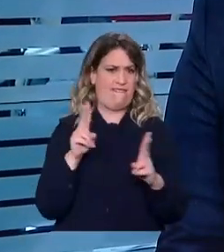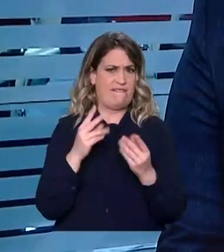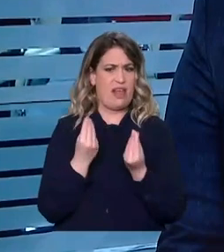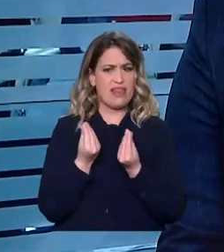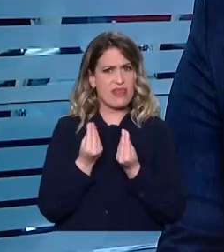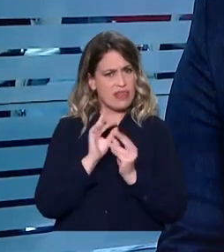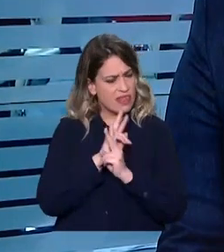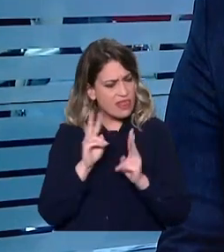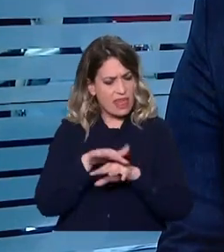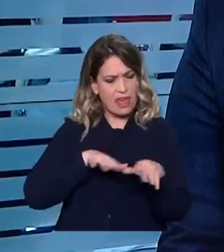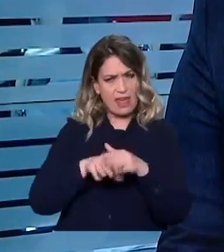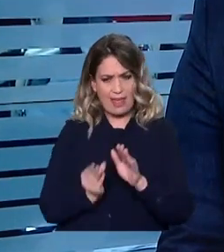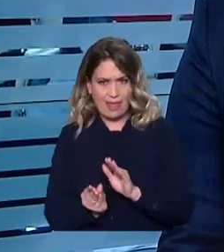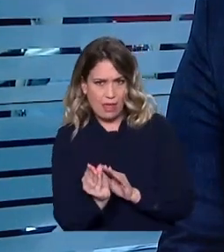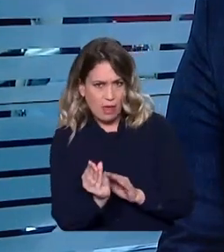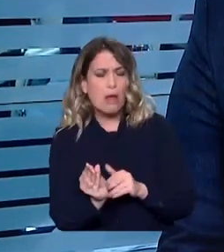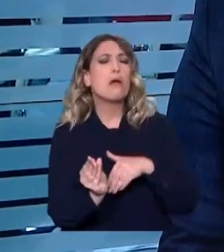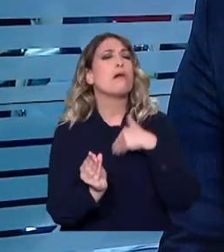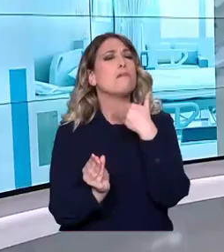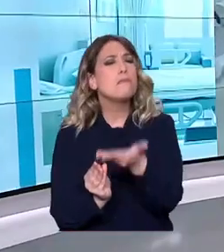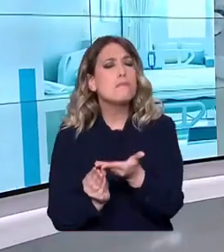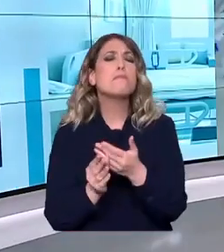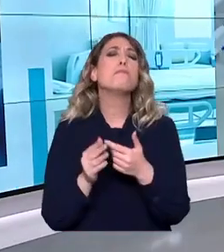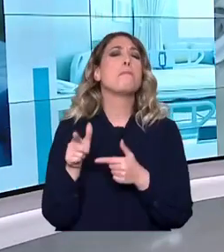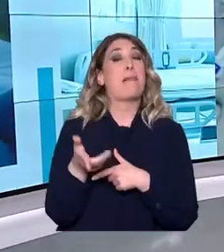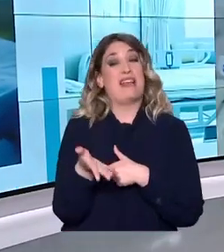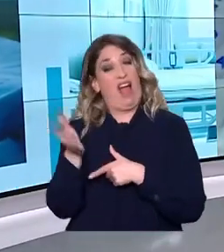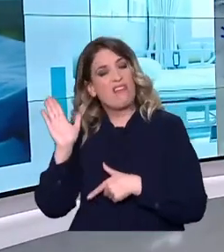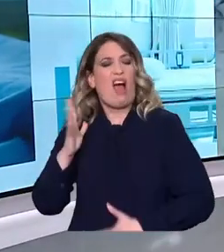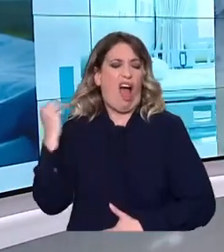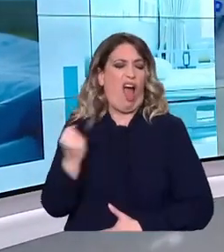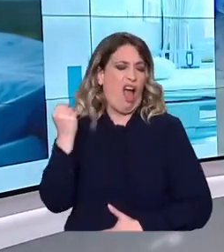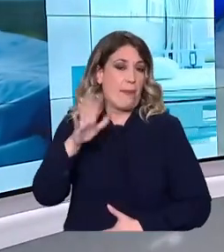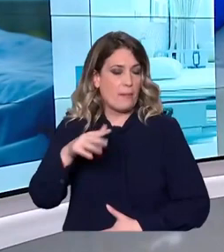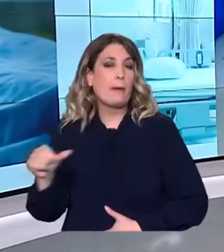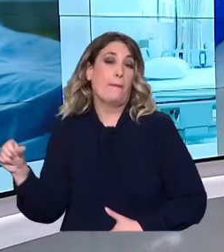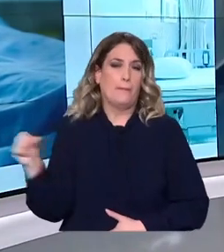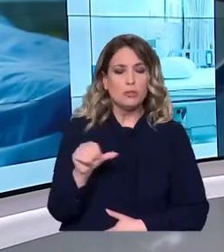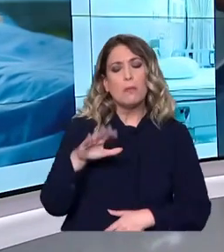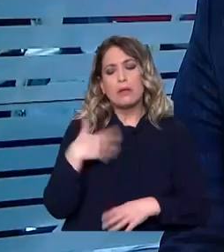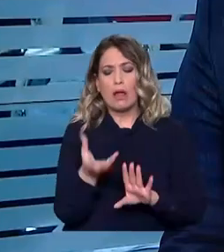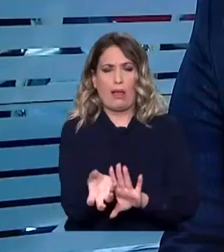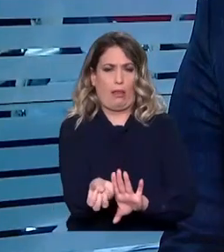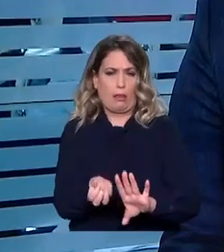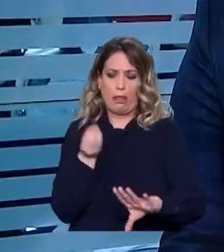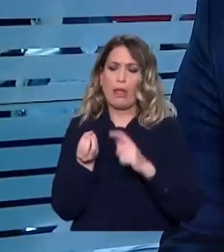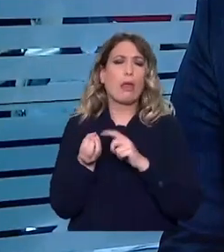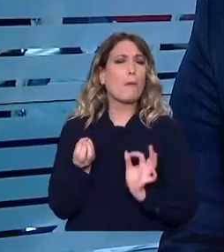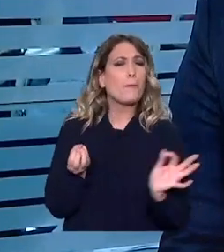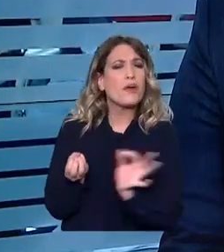και αφαιρέθηκαν χωρίς να γίνει δεύτερο χειρουργείο, όπως υπόθηκε στη λαφή. Δηλαδή ούτε γάτα, ούτε ζημιά. Τώρα